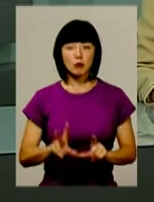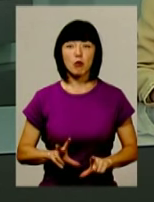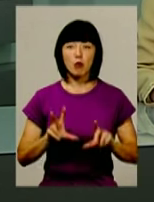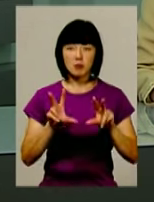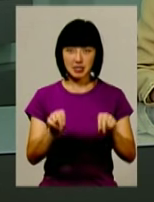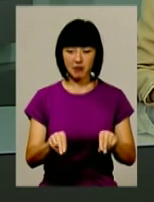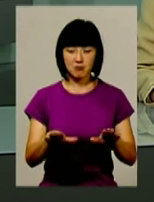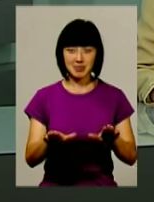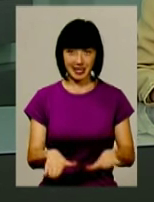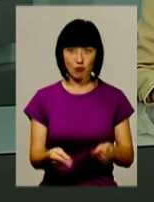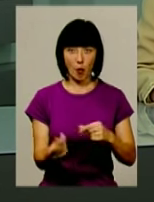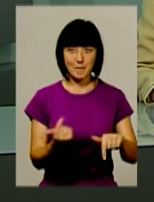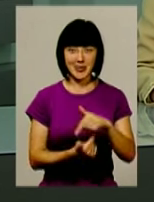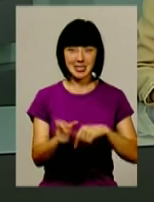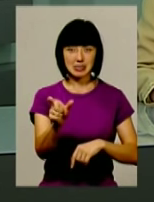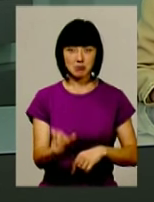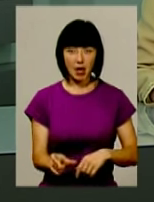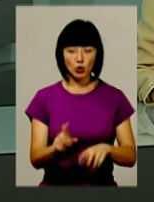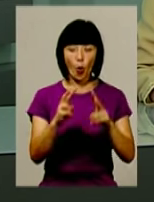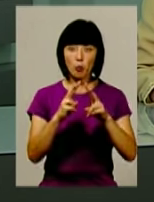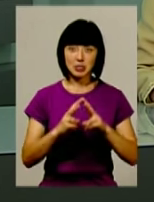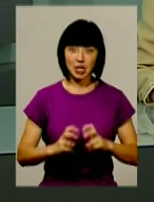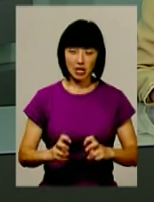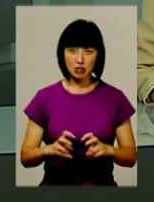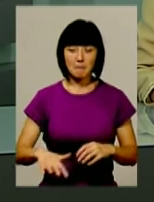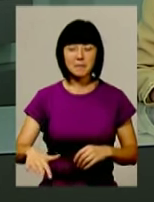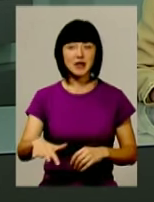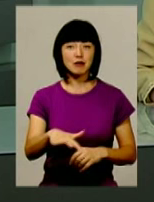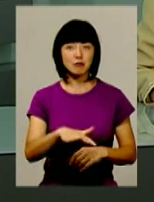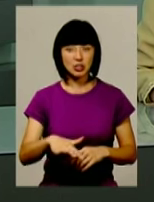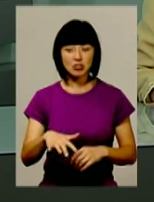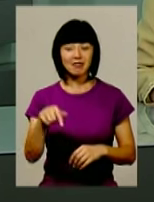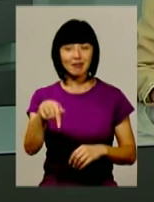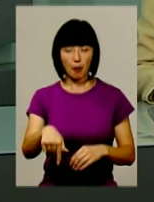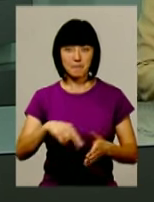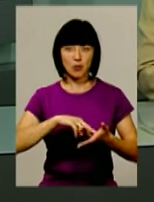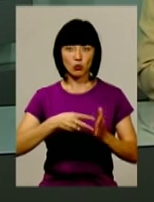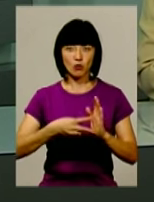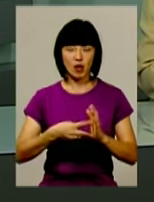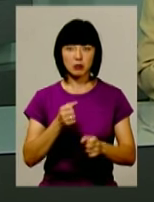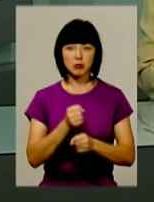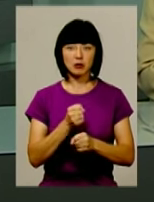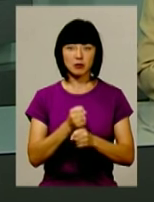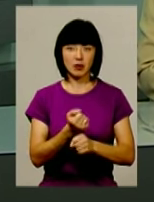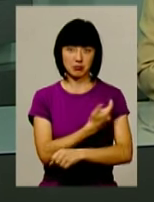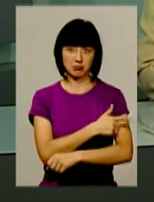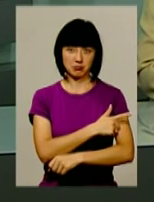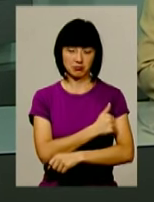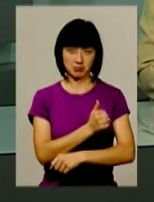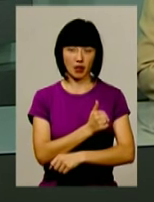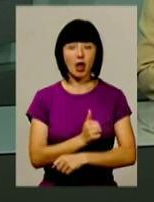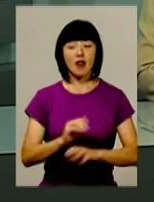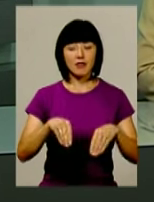місцевому приватному підприємцю обстежити нежитлове приміщення, в якому планувалося надалі здійснювати медичну практику.